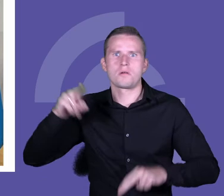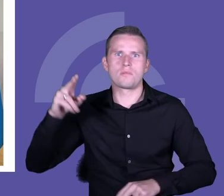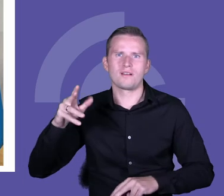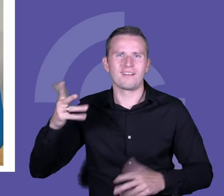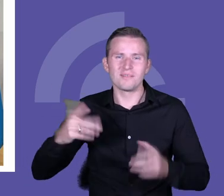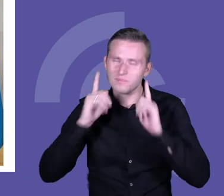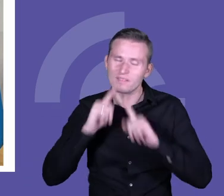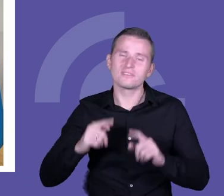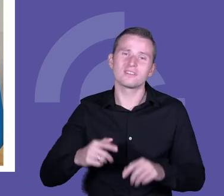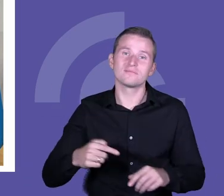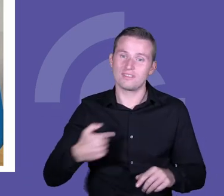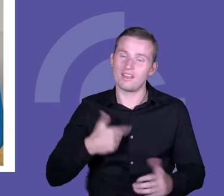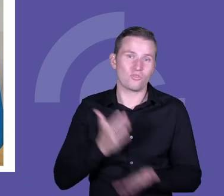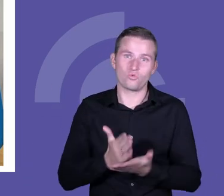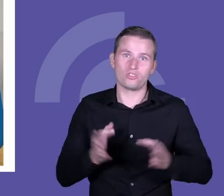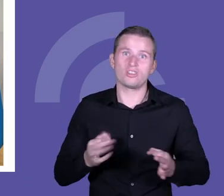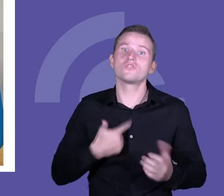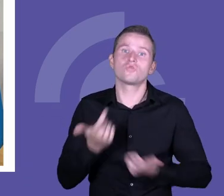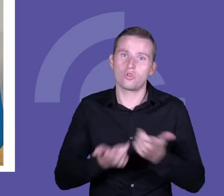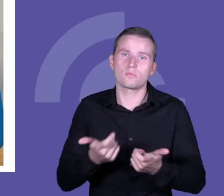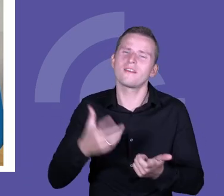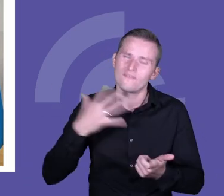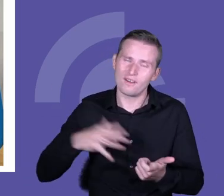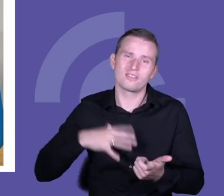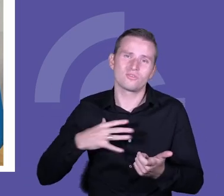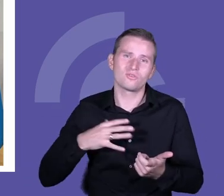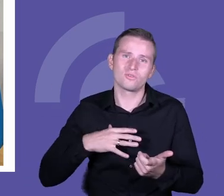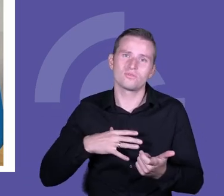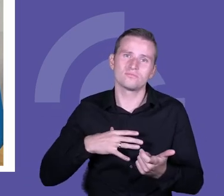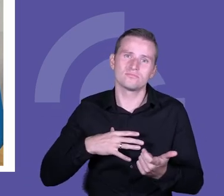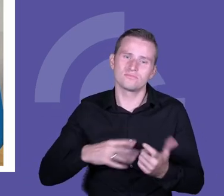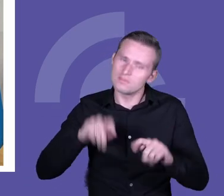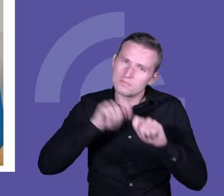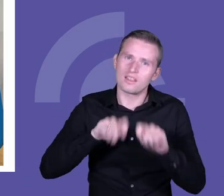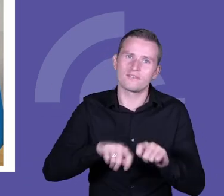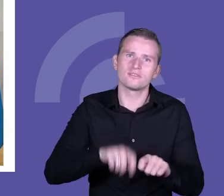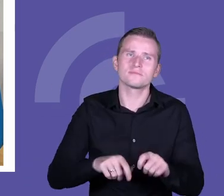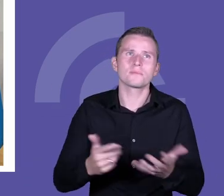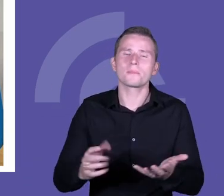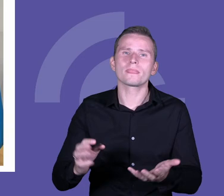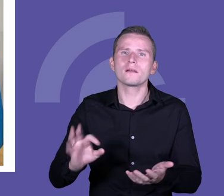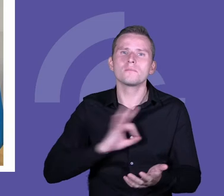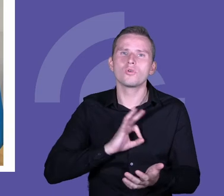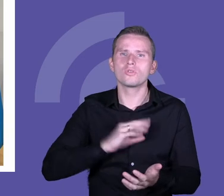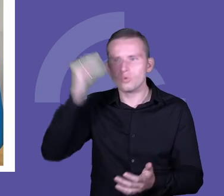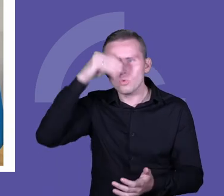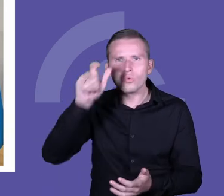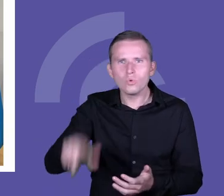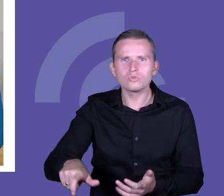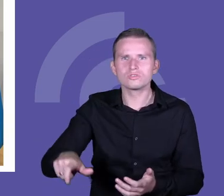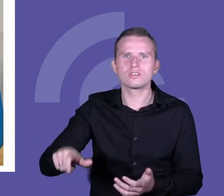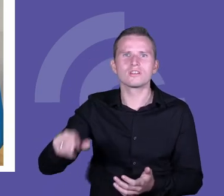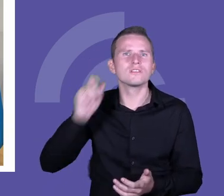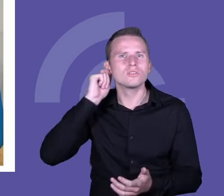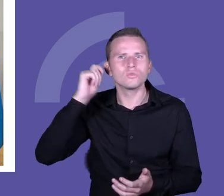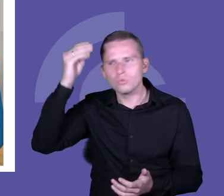robię, bo to też jest bardzo ważne, ale gdzie jeszcze jest przestrzeń na to, żeby właśnie ten mój uczeń, ta moja uczennica mogli być